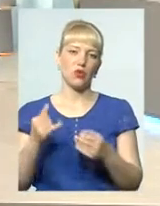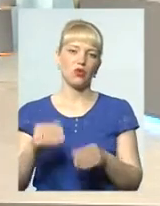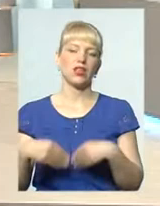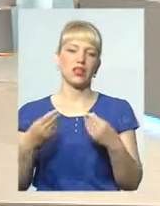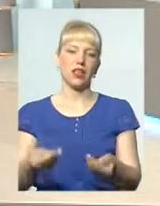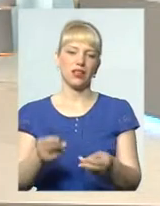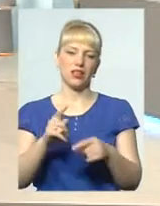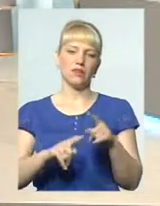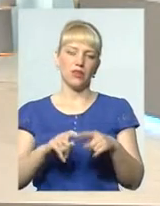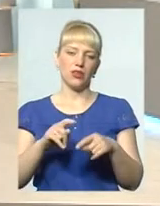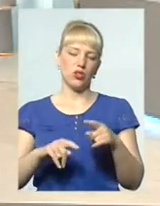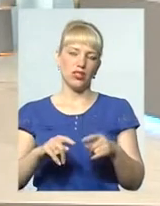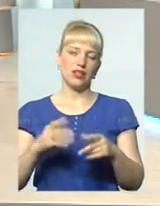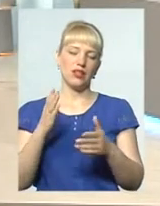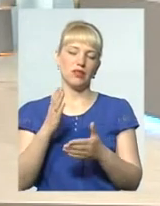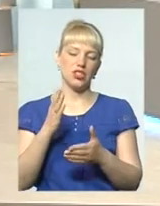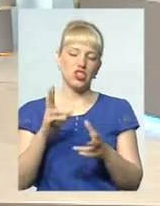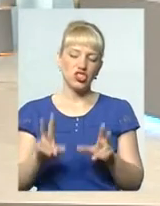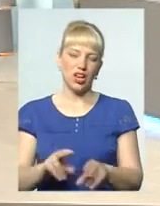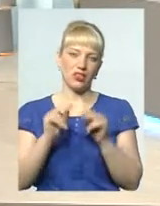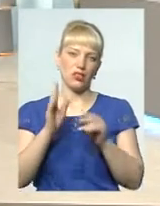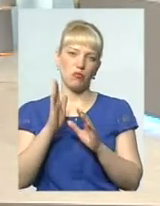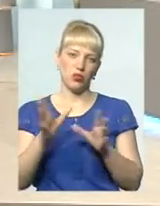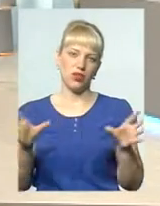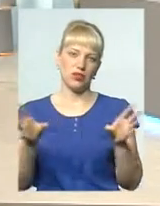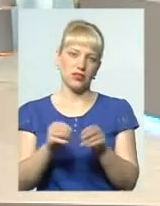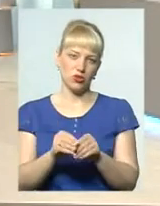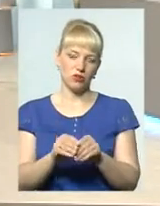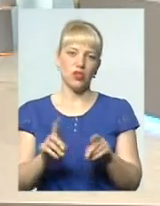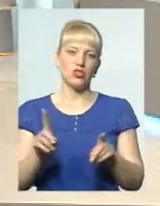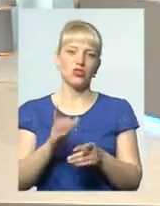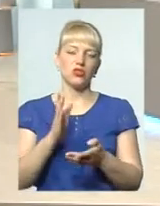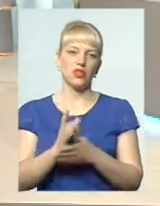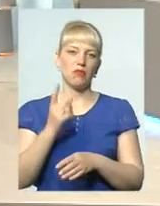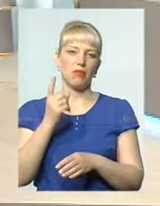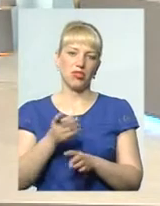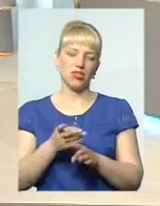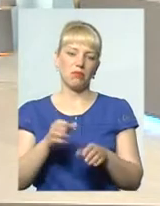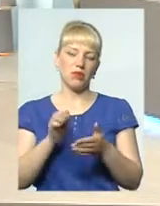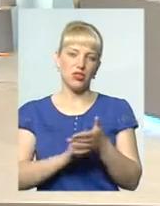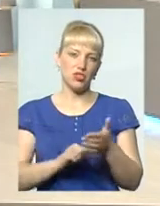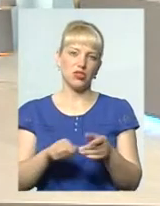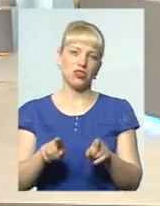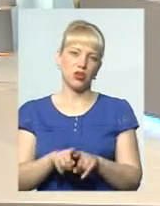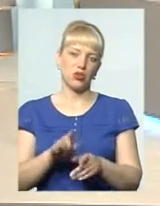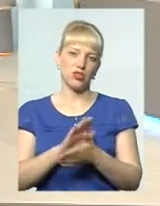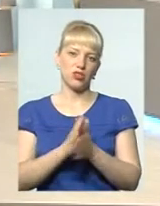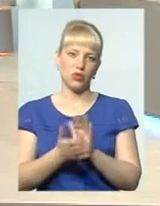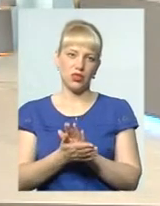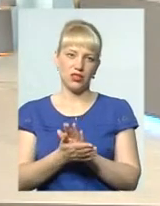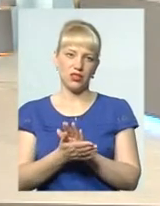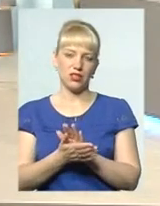родині шанс бути разом? І що є першопричиною такої ситуації? Це